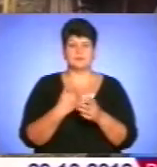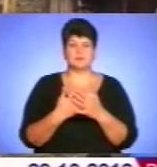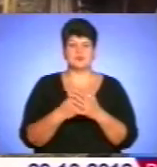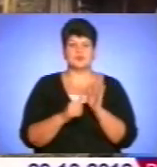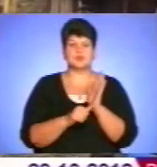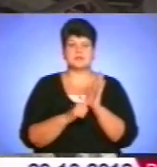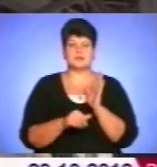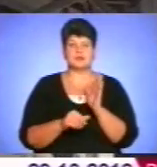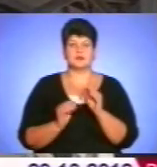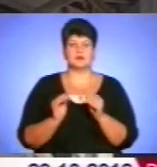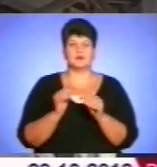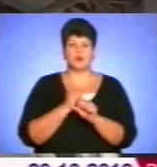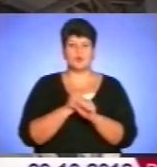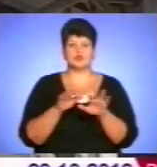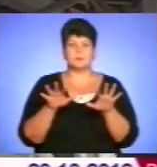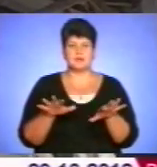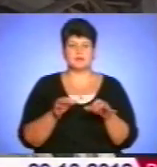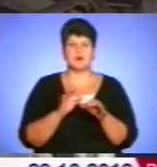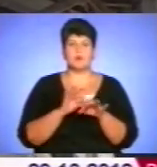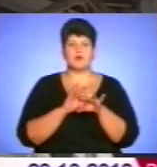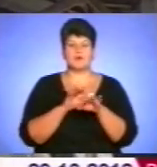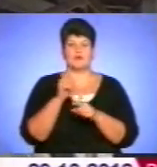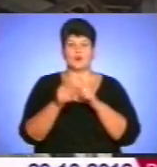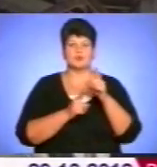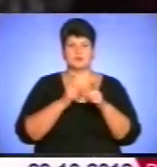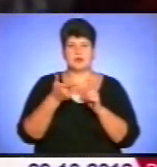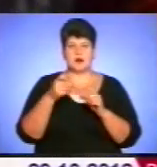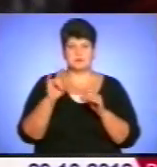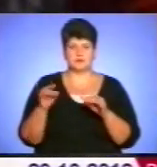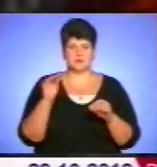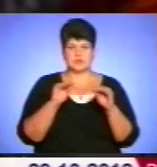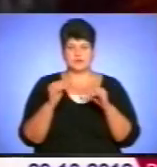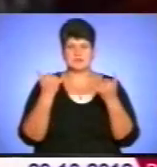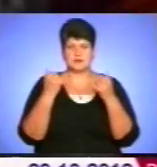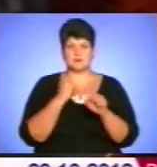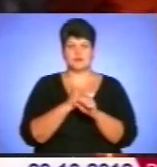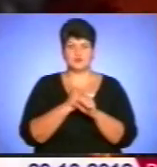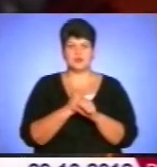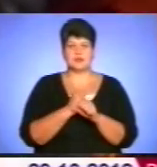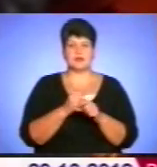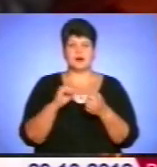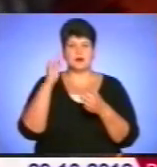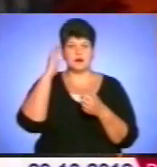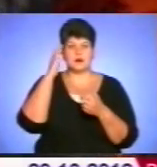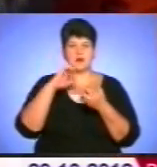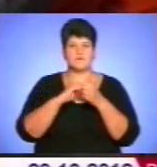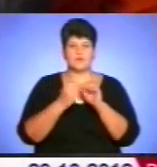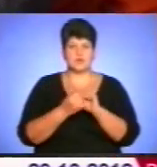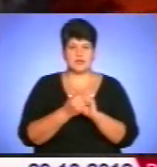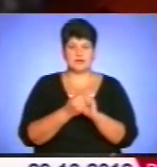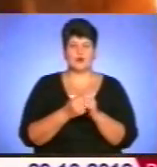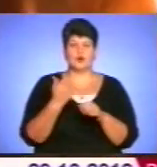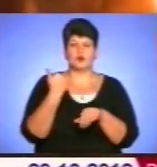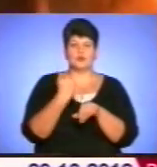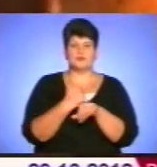робочих місць. Проведено реконструкцію газової установки, і відтепер вона працює переважно на вугіллі. Основний для виробництва